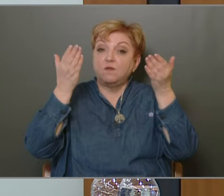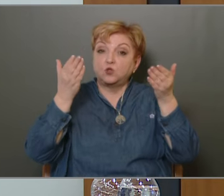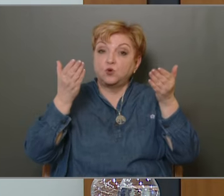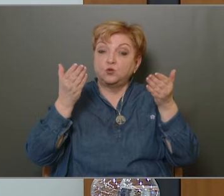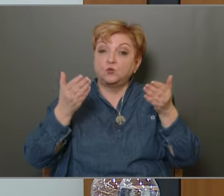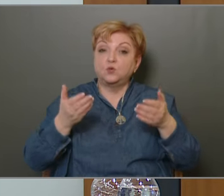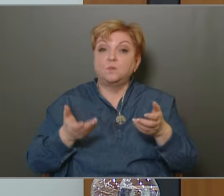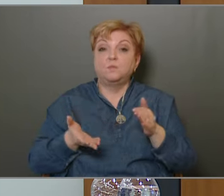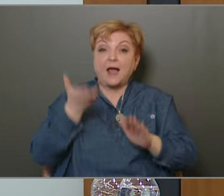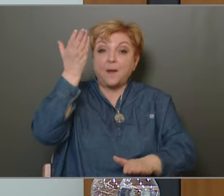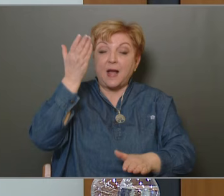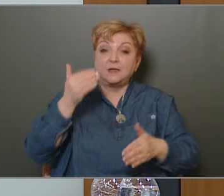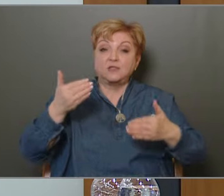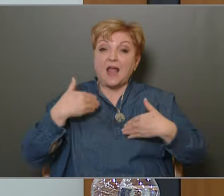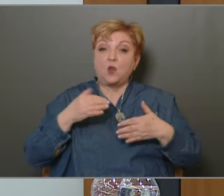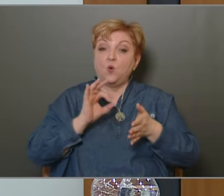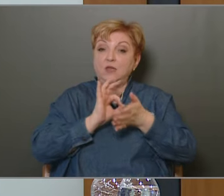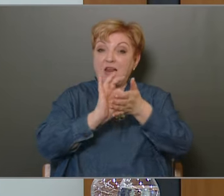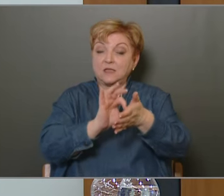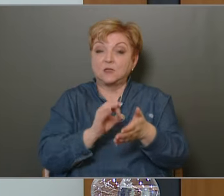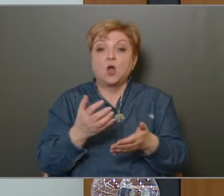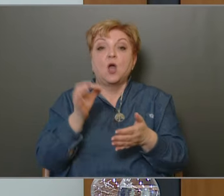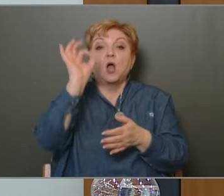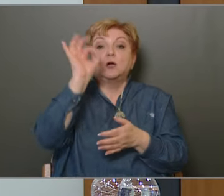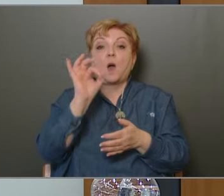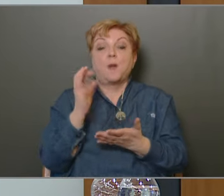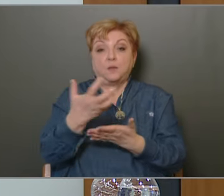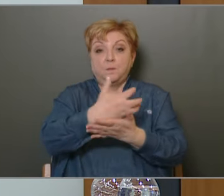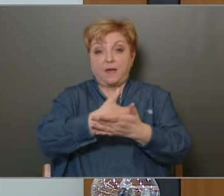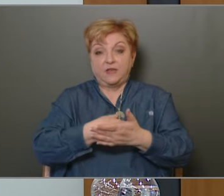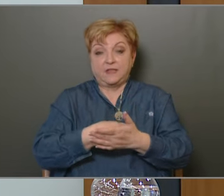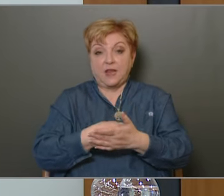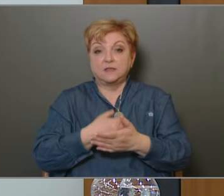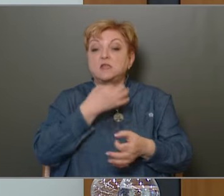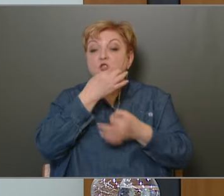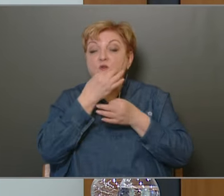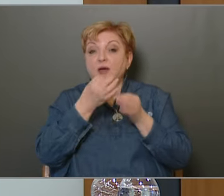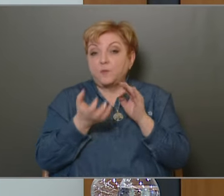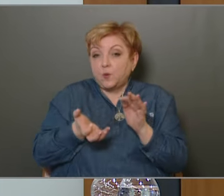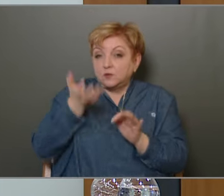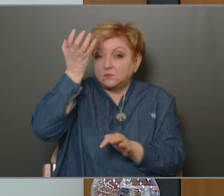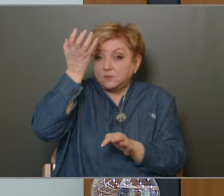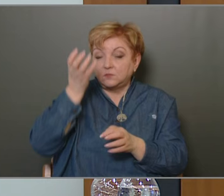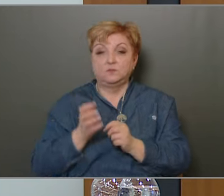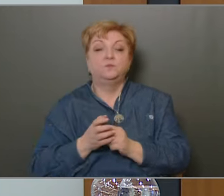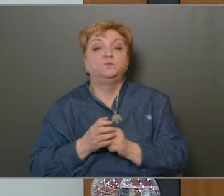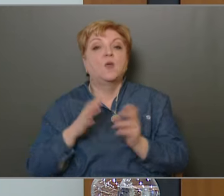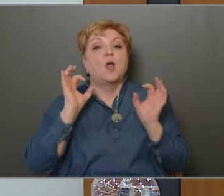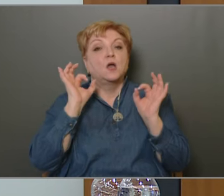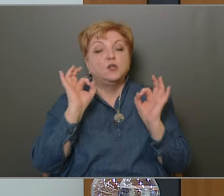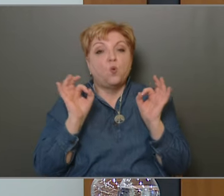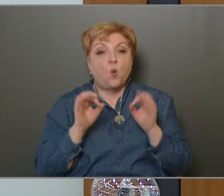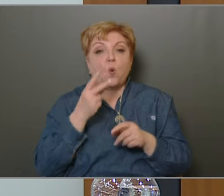az előirányzatot. A kamatbevételek esetében szövegesen kiemelve jól